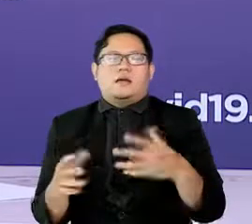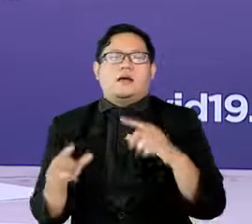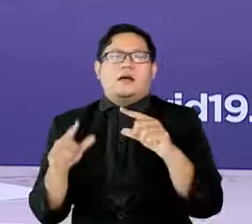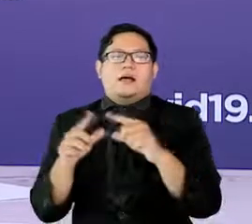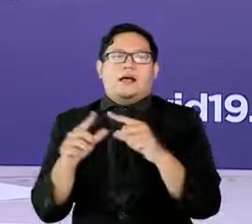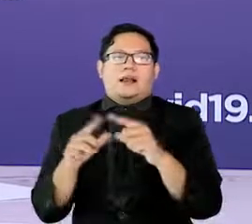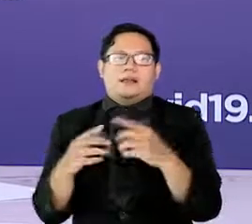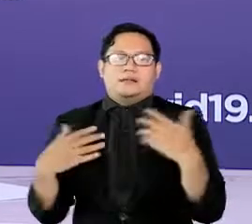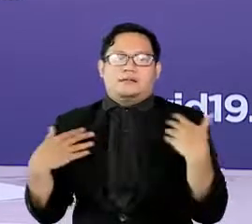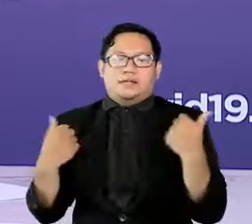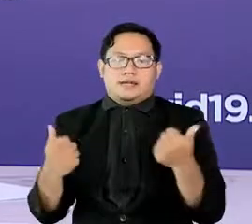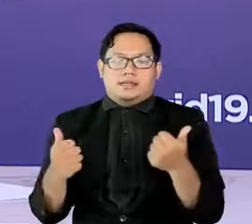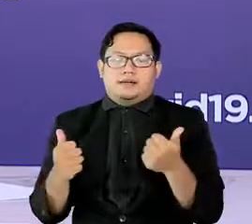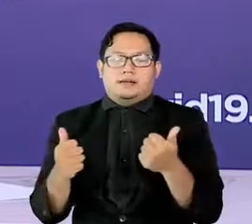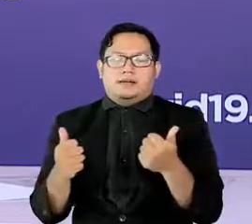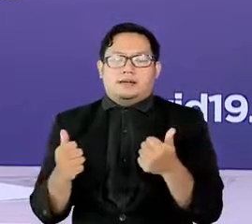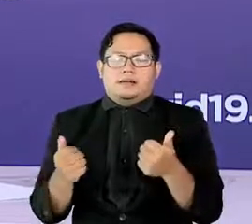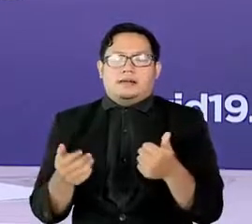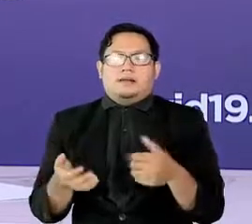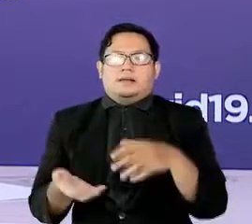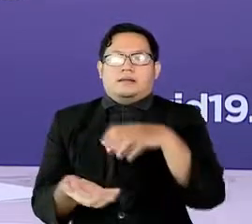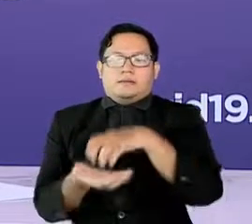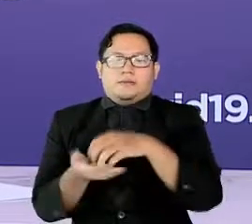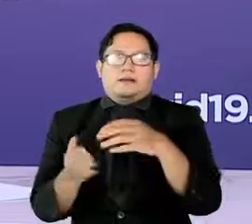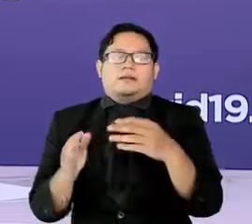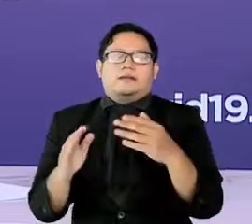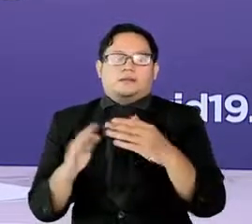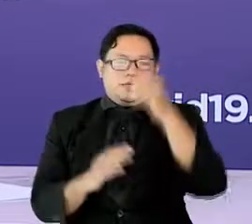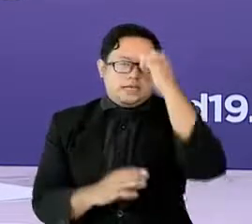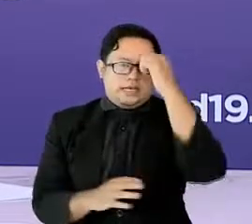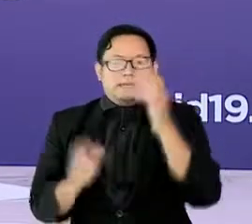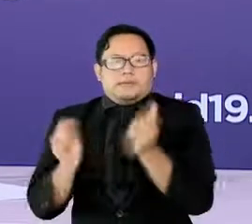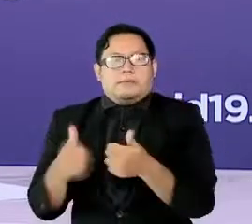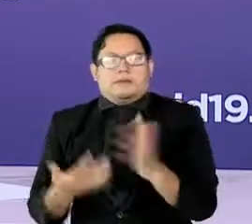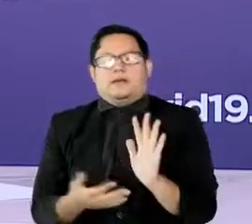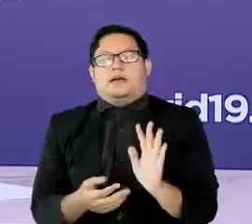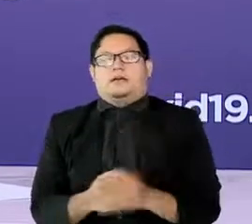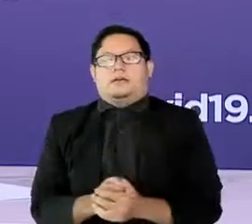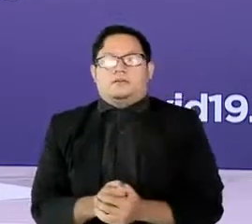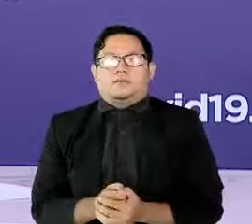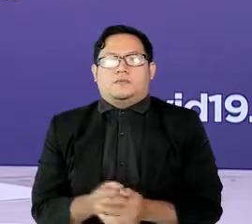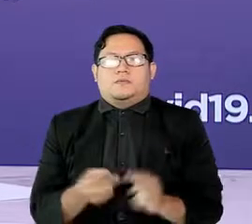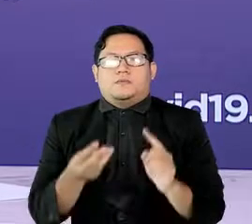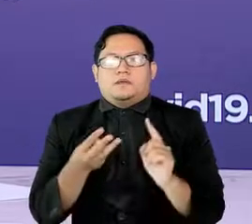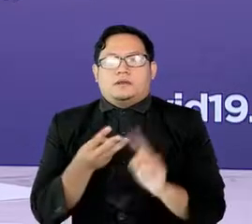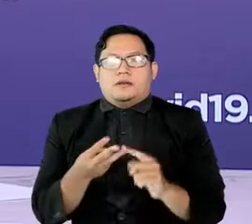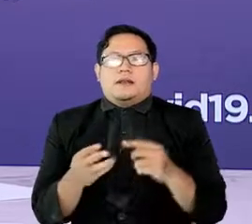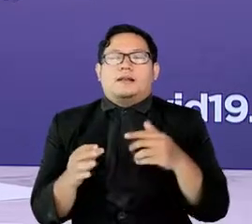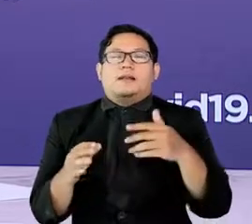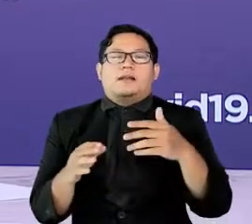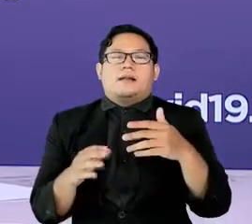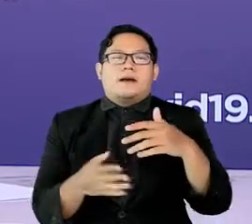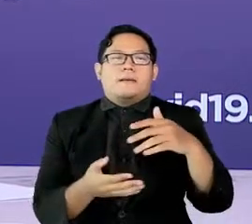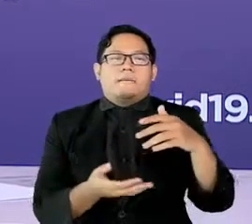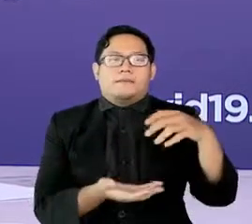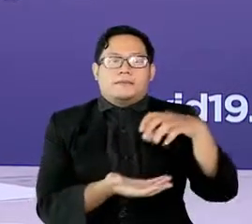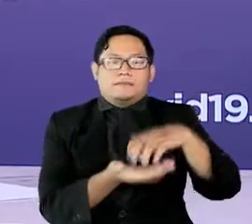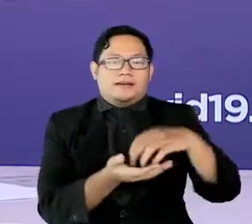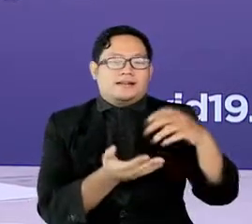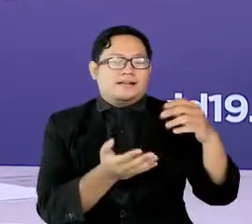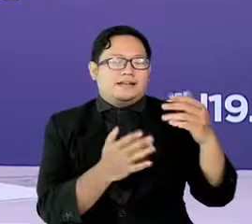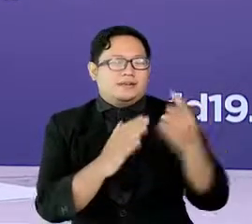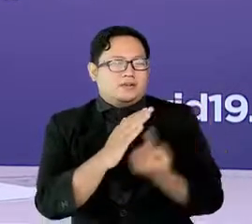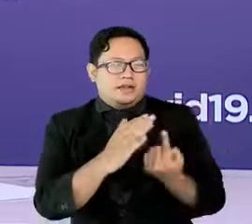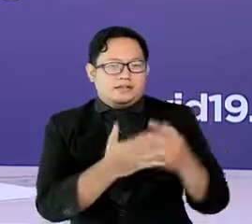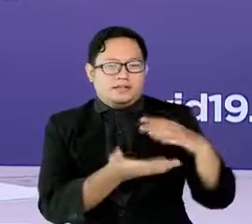fasilitas pelayanan kesehatan. Hubungkan data kematian dengan ketersediaan dan pemanfaatan tempat isolasi